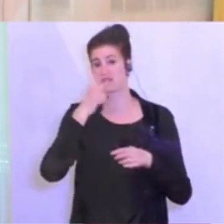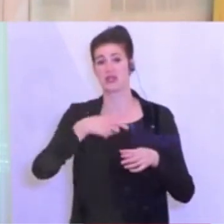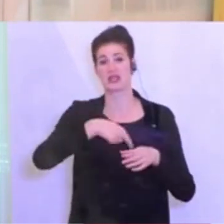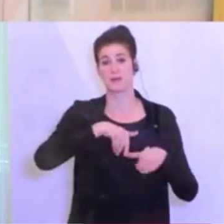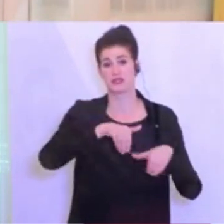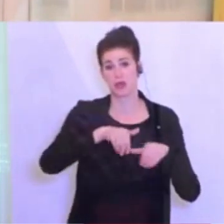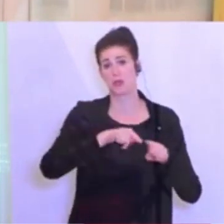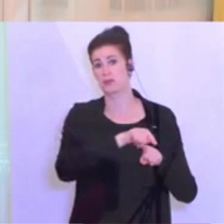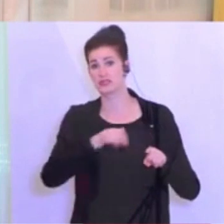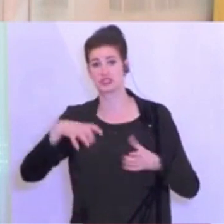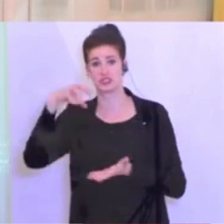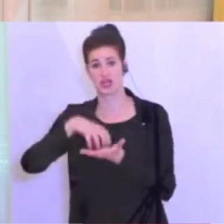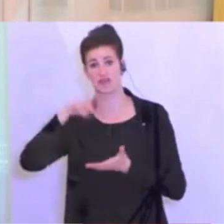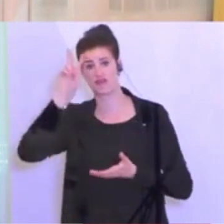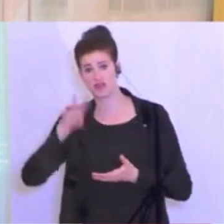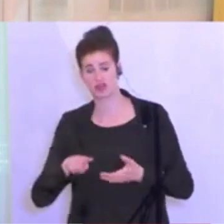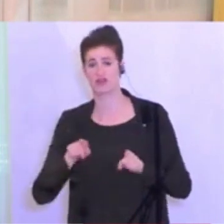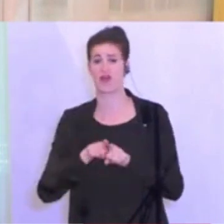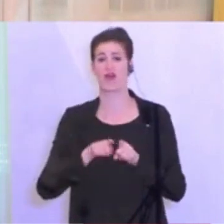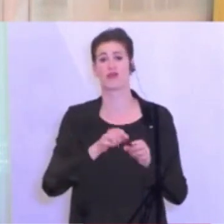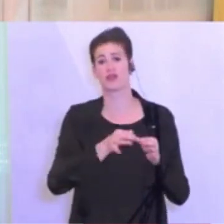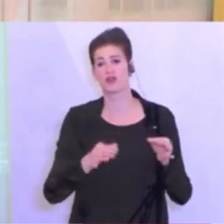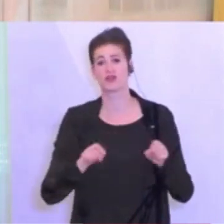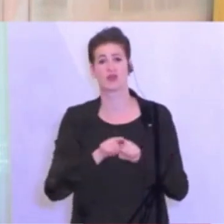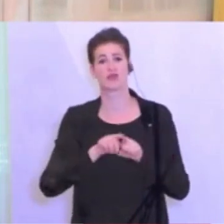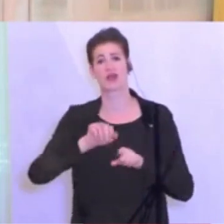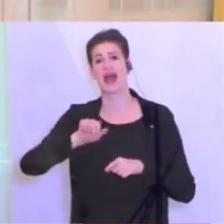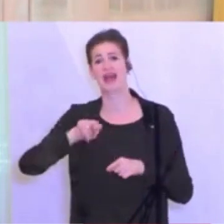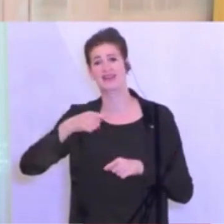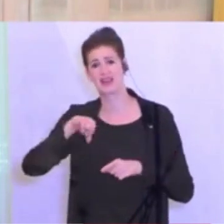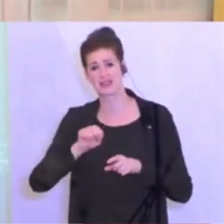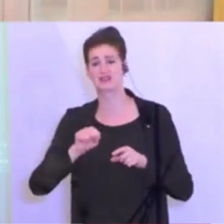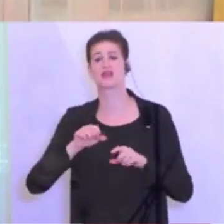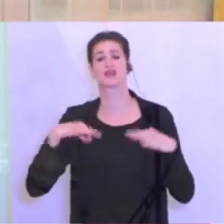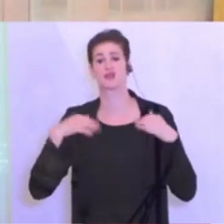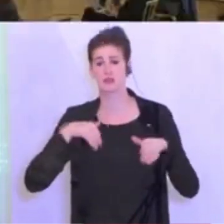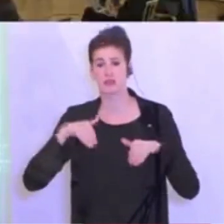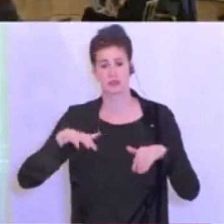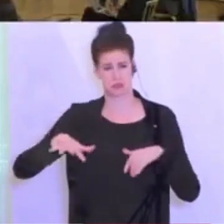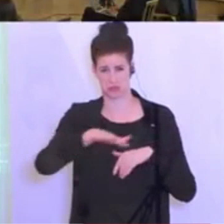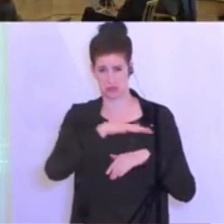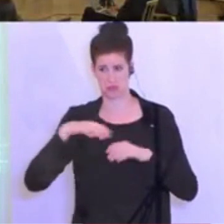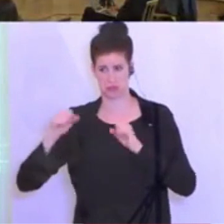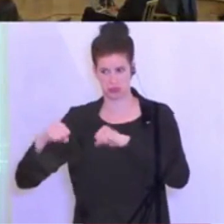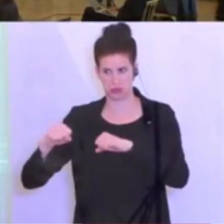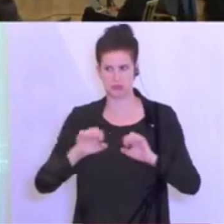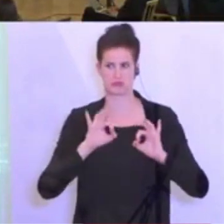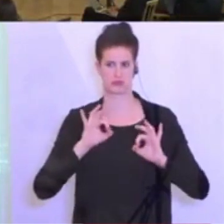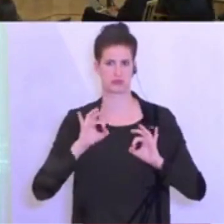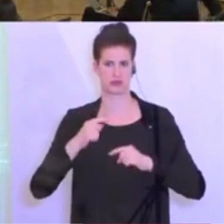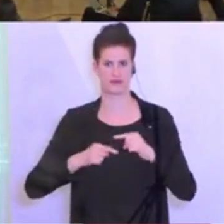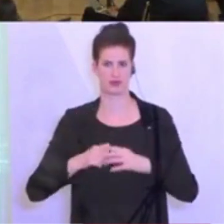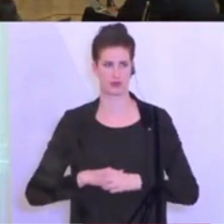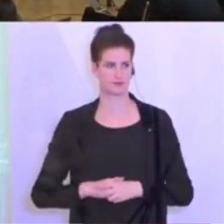Land Niederösterreich bis zur AGES und dem Gesundheitsministerium sehr, sehr gut ist. Dankeschön. Von der APA die Frau Kreiner, bitte.